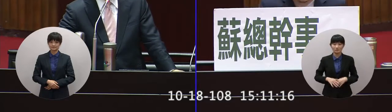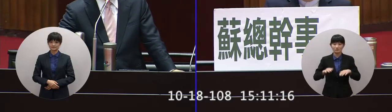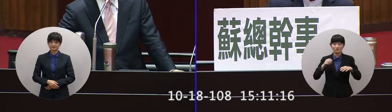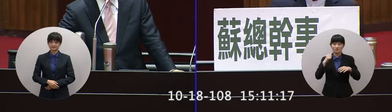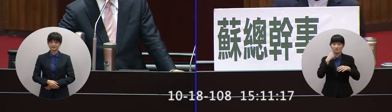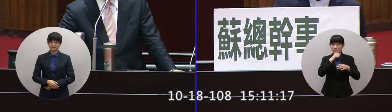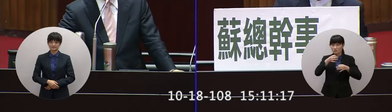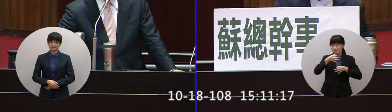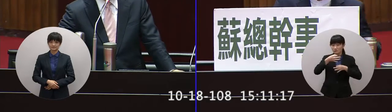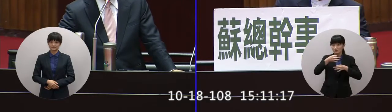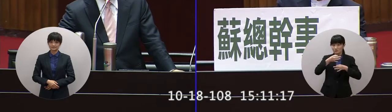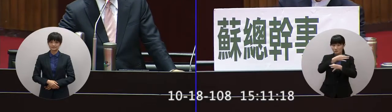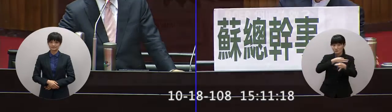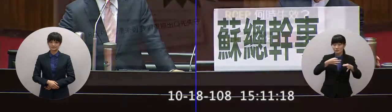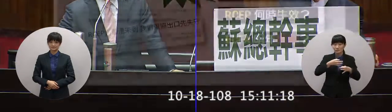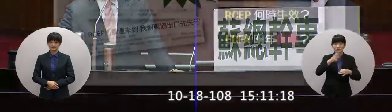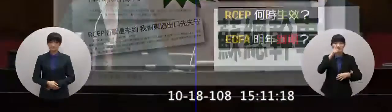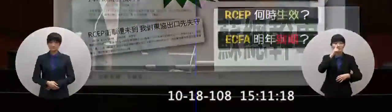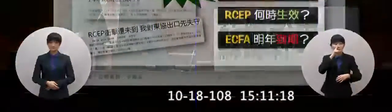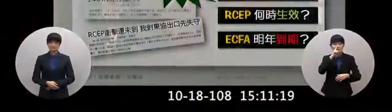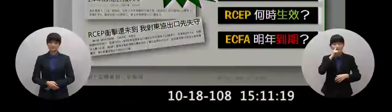請陳梅林主委一起來